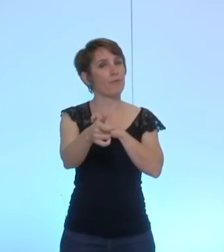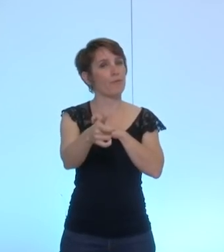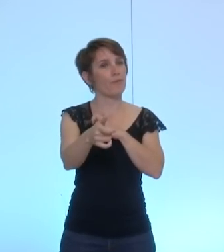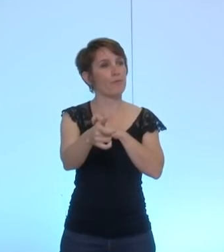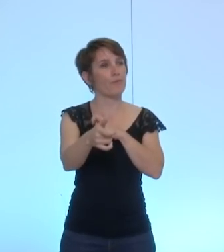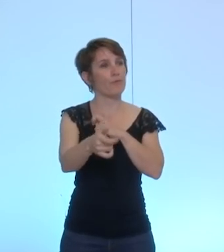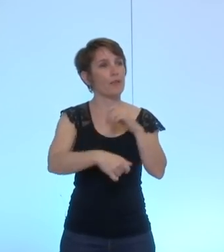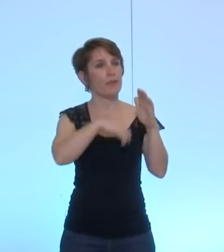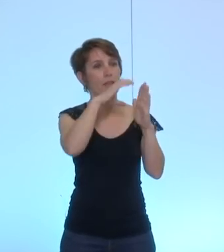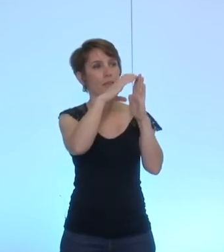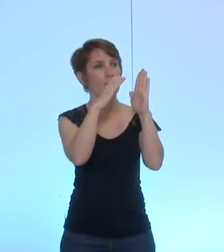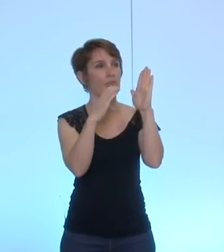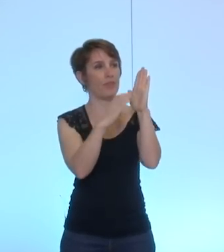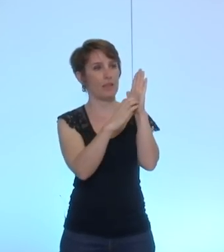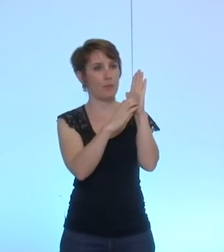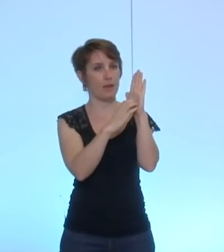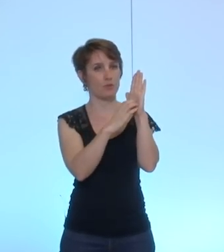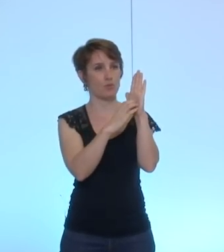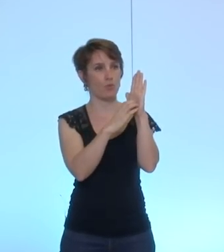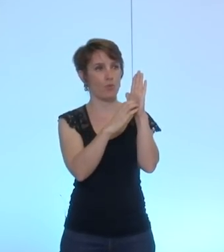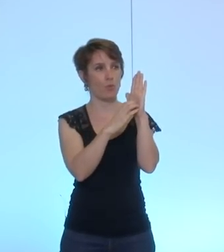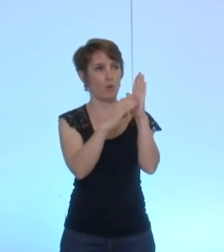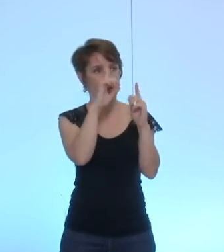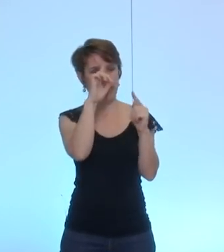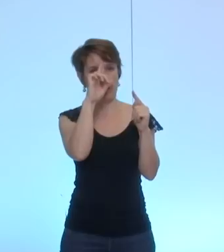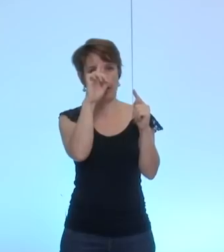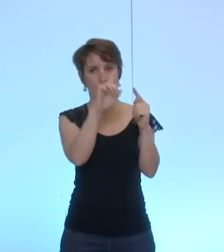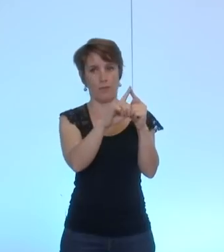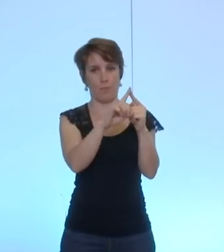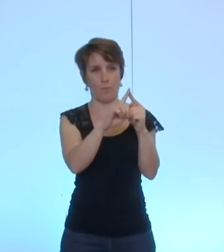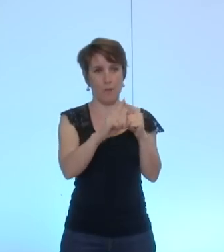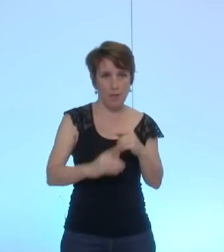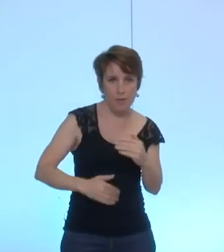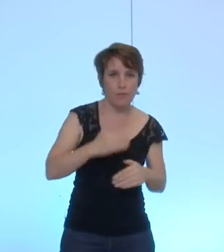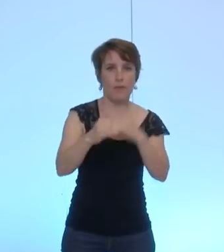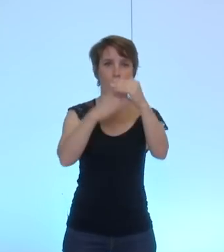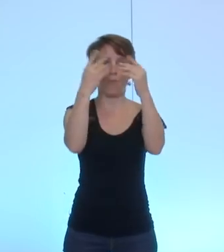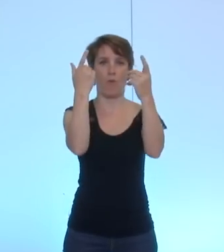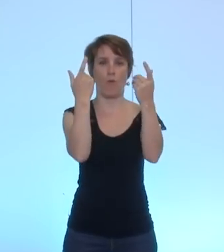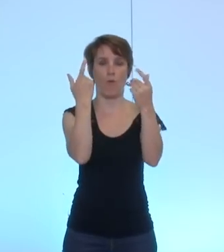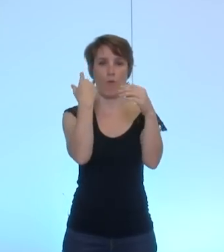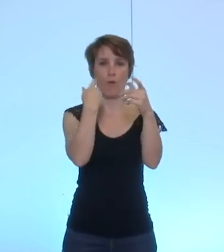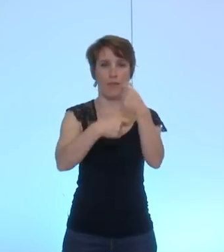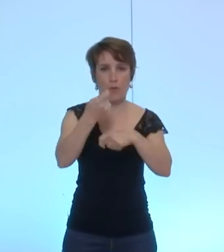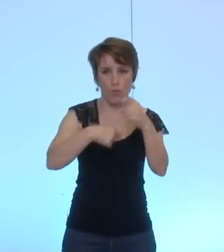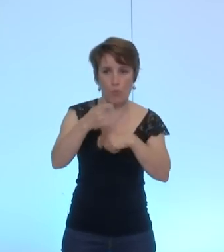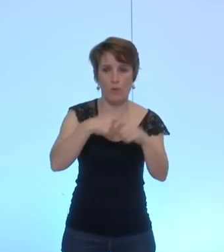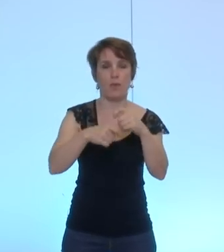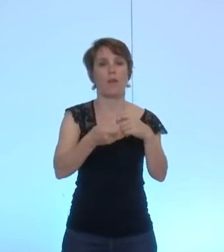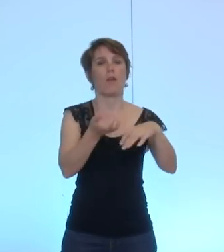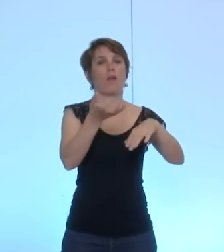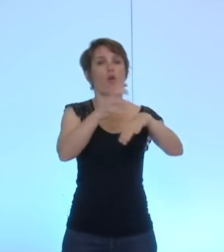délibération portant sur le développement économique et la poursuite des pôles de